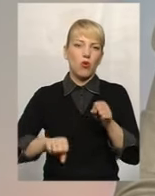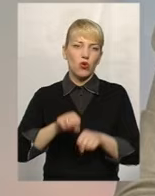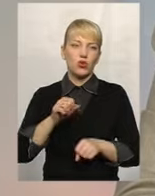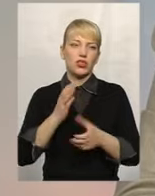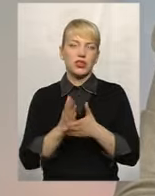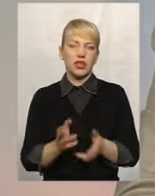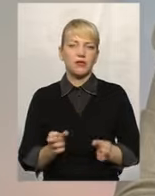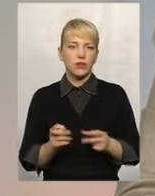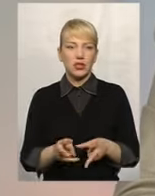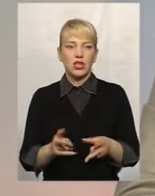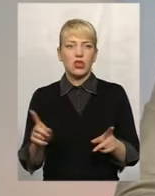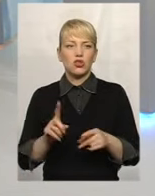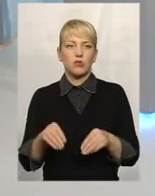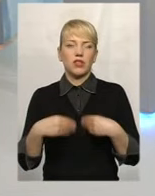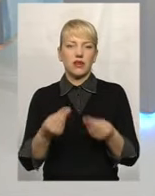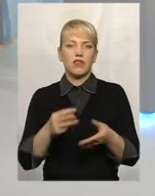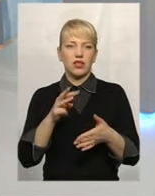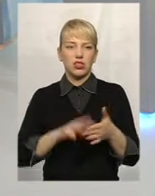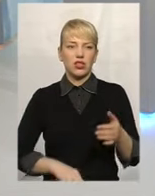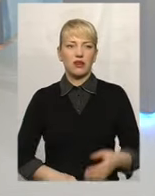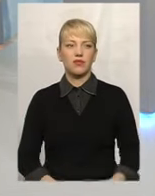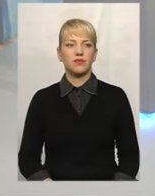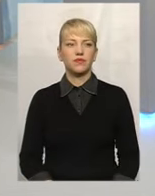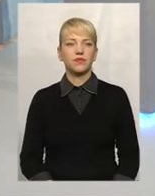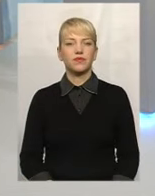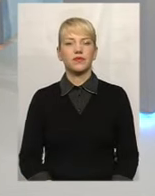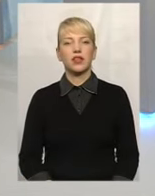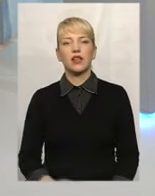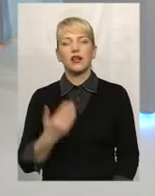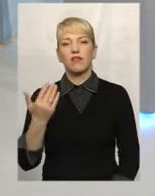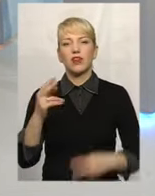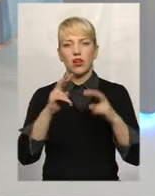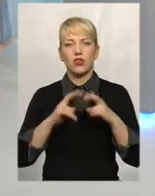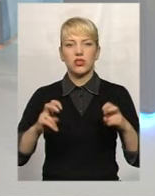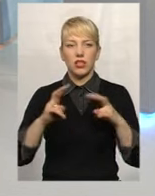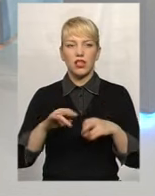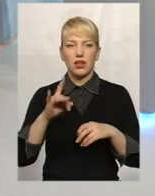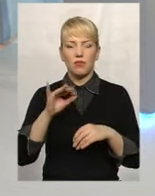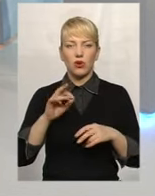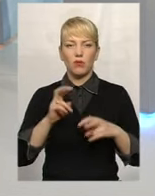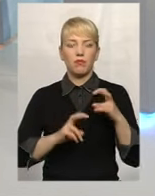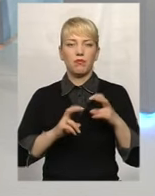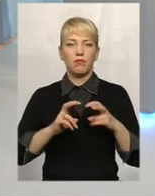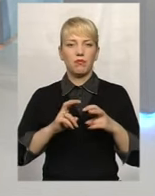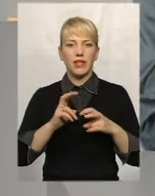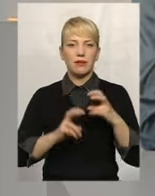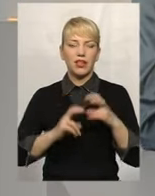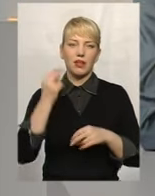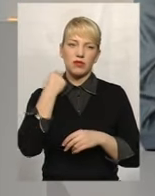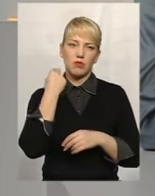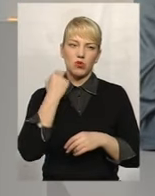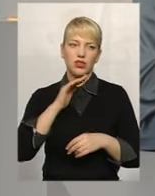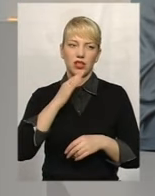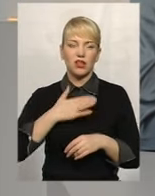небезпечність таку, щоб накладатися в штрафні санкції. Ви згадали про підприємства-борожники